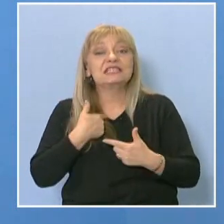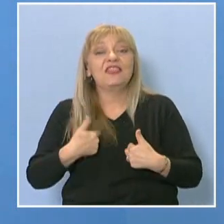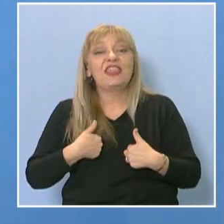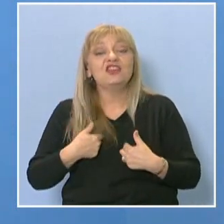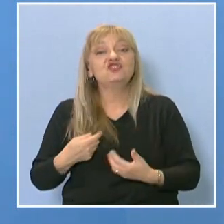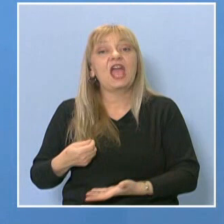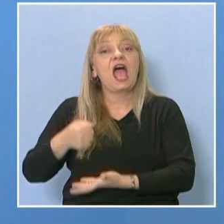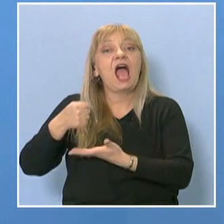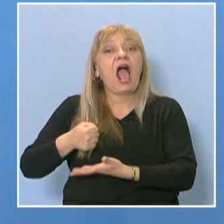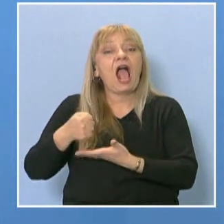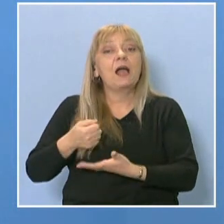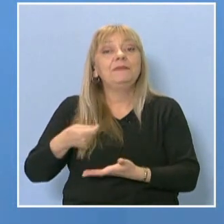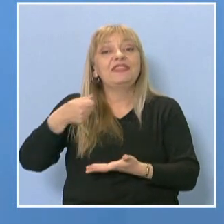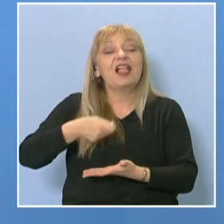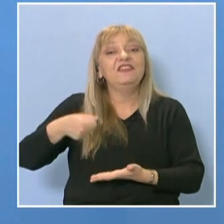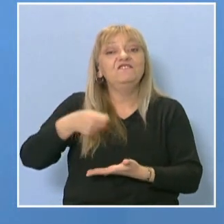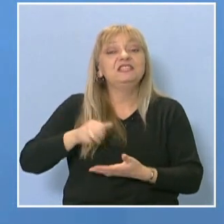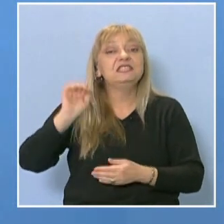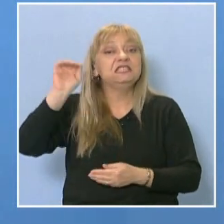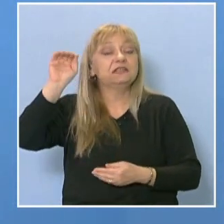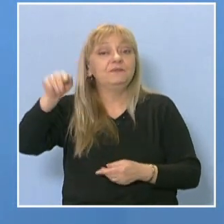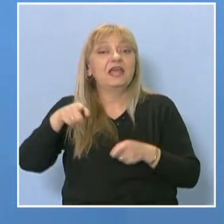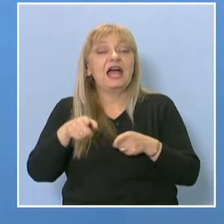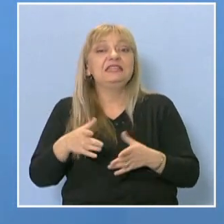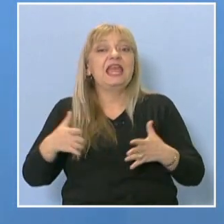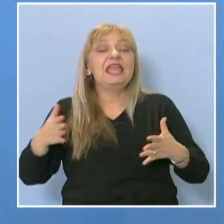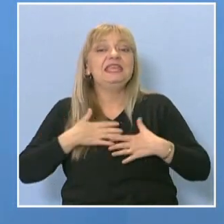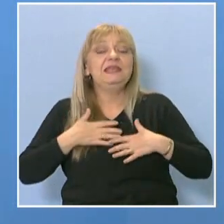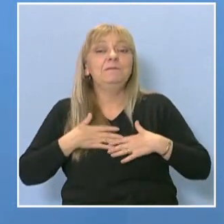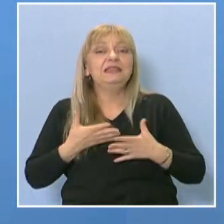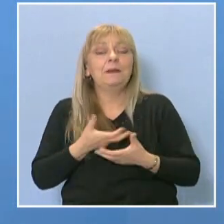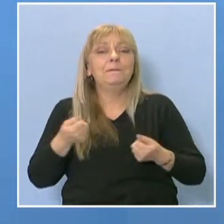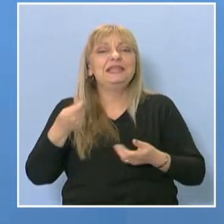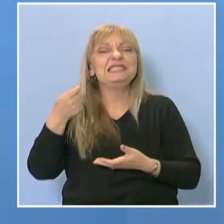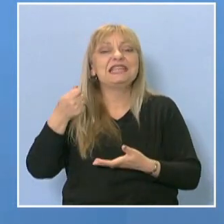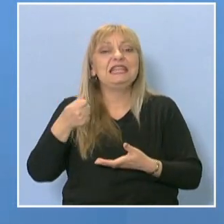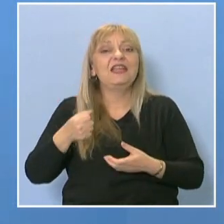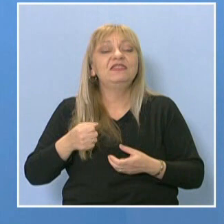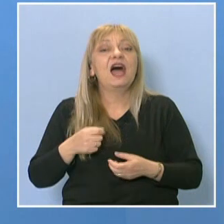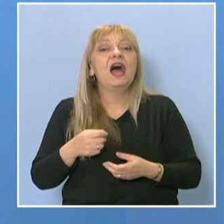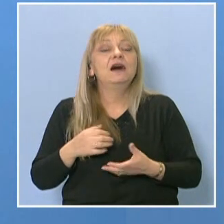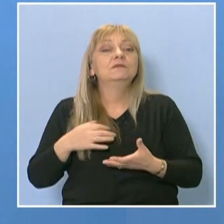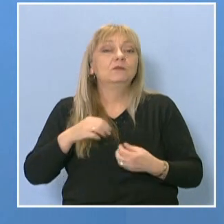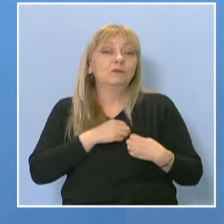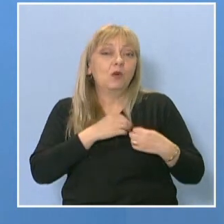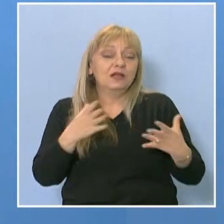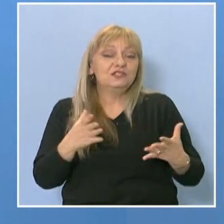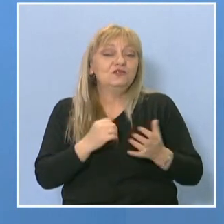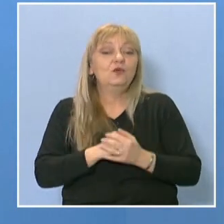инвестиция в бъдещето. А те имат един безценен актив, в който е по-ценен от пари. Те имат актива